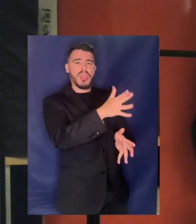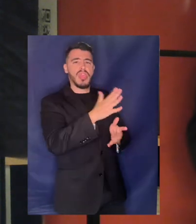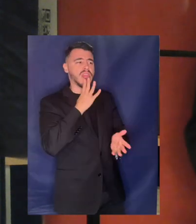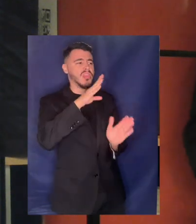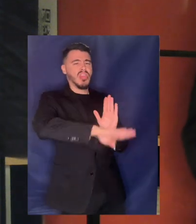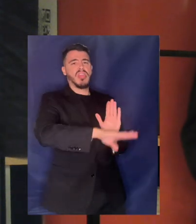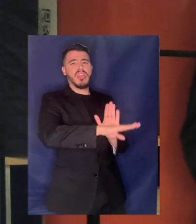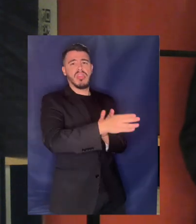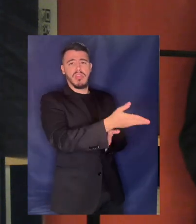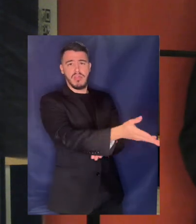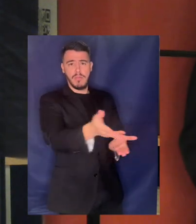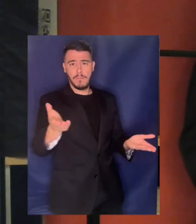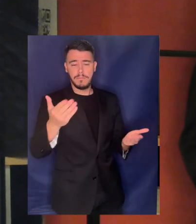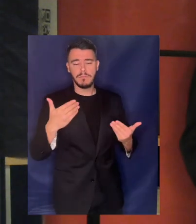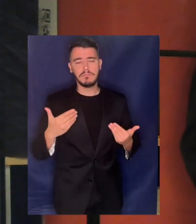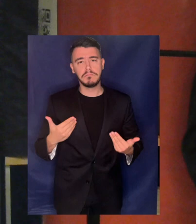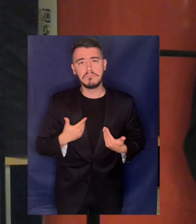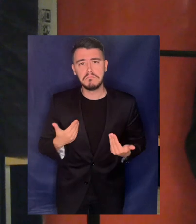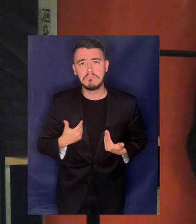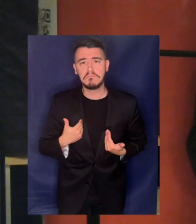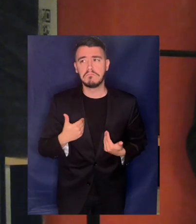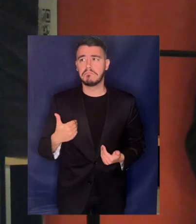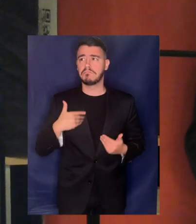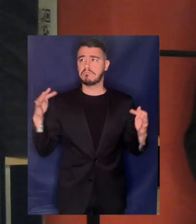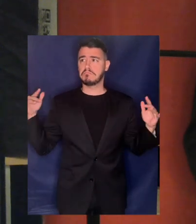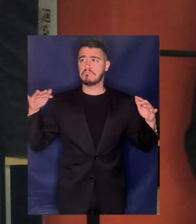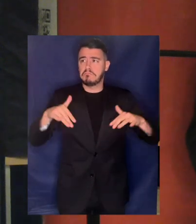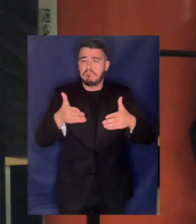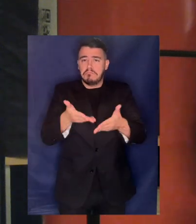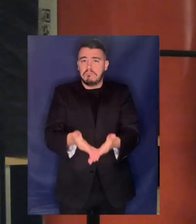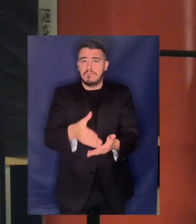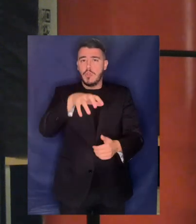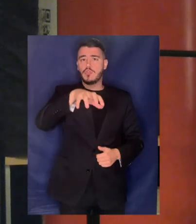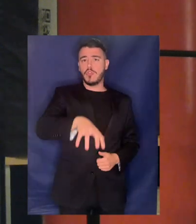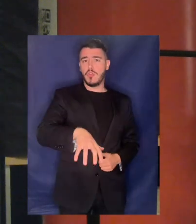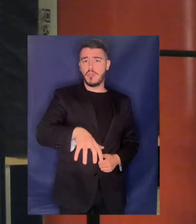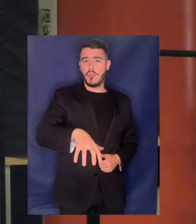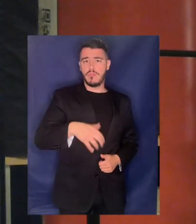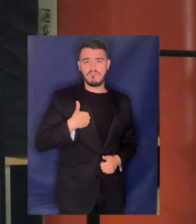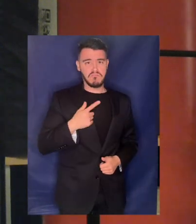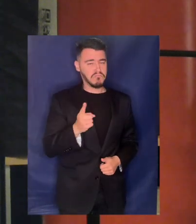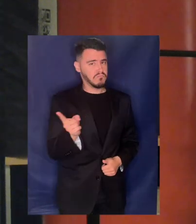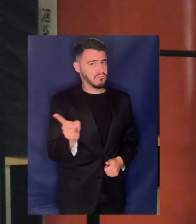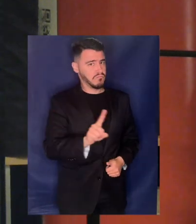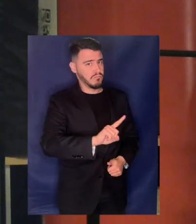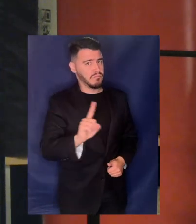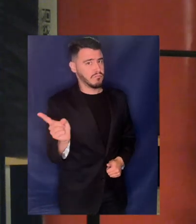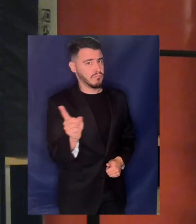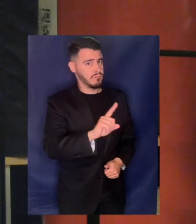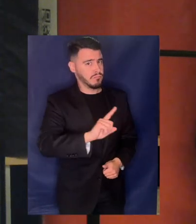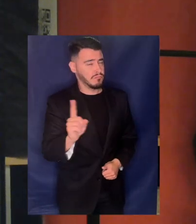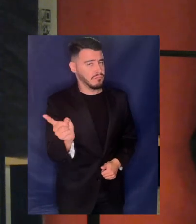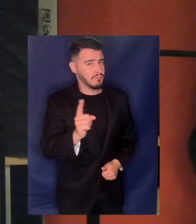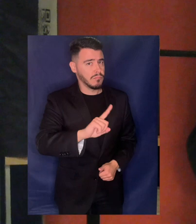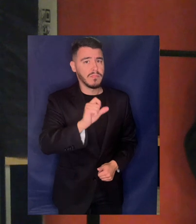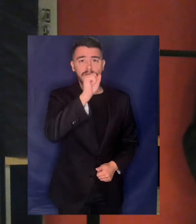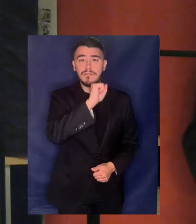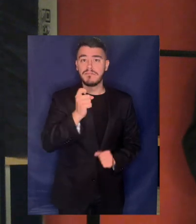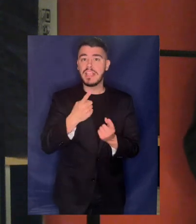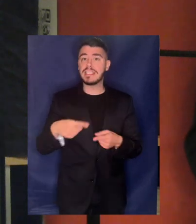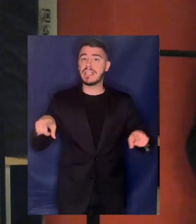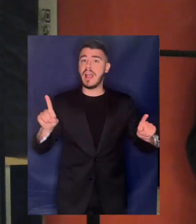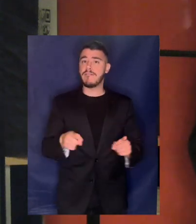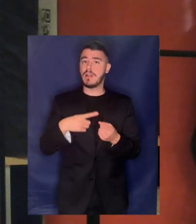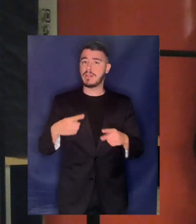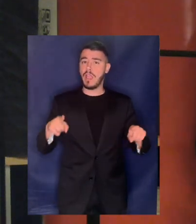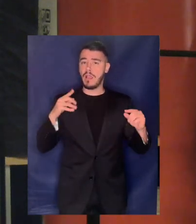εμείς όμως όσοι και όσες είμαστε εδώ δεν κλεβάσαμε την μεγαλειώδη συναυλία